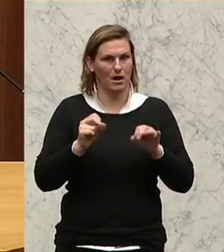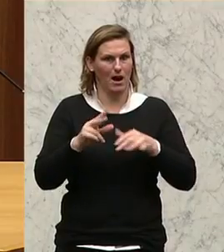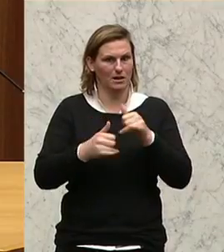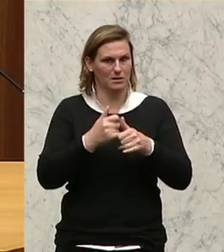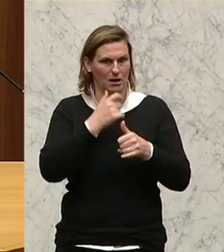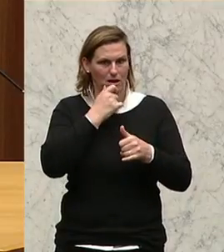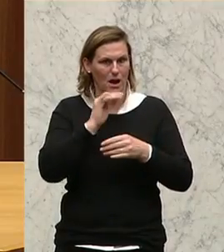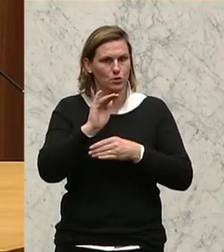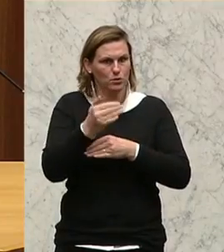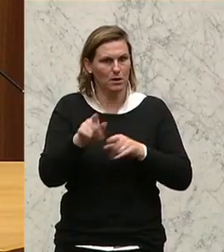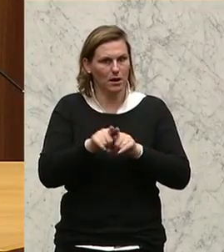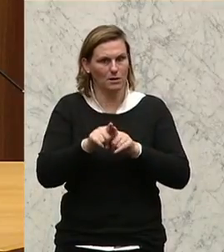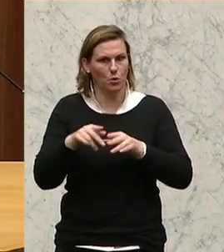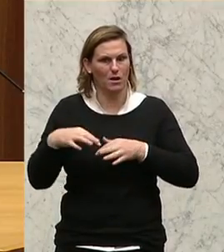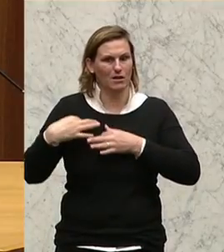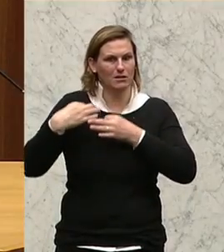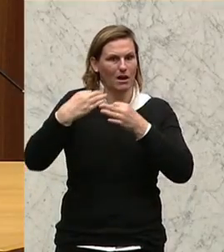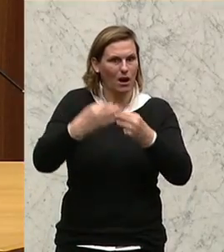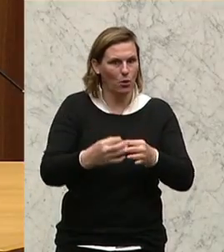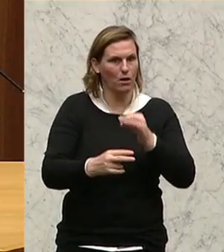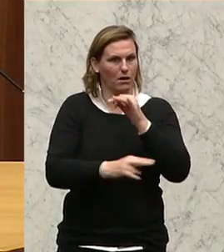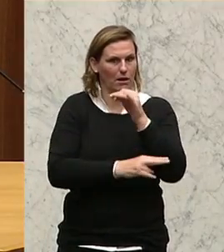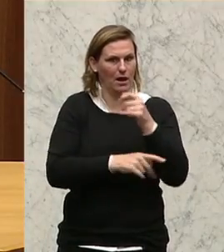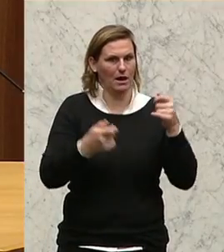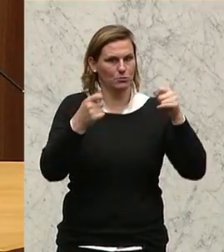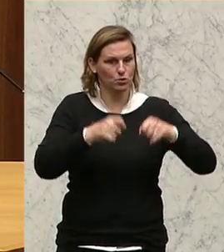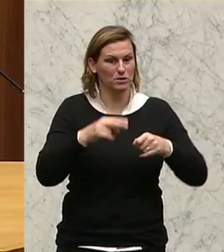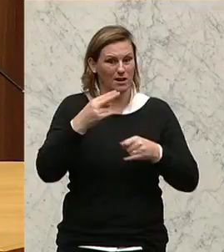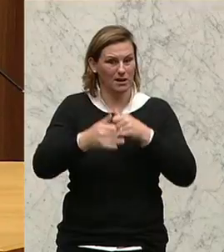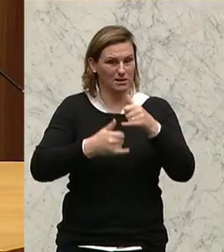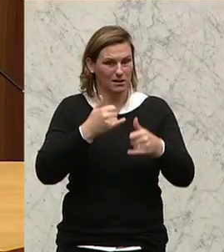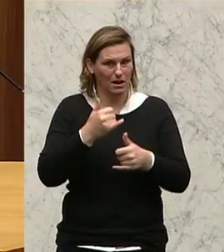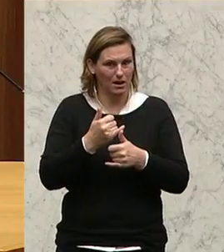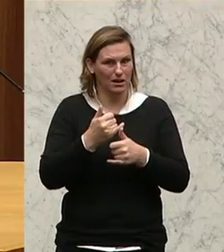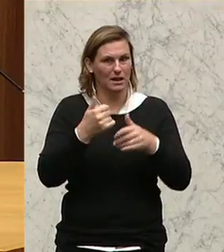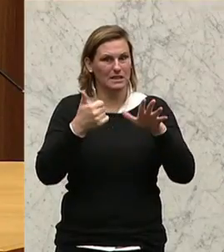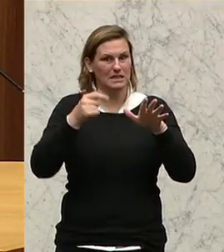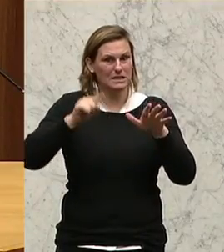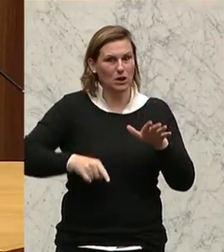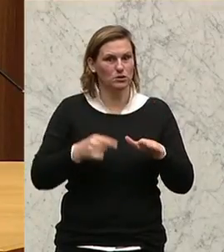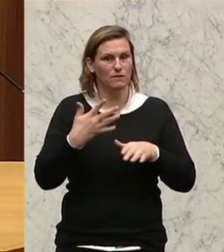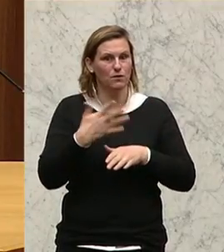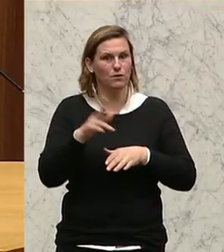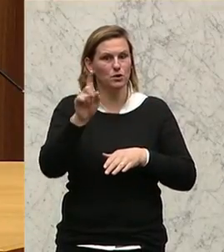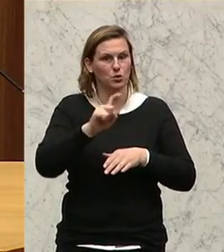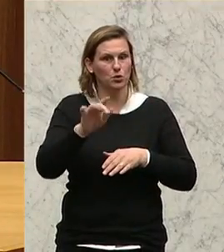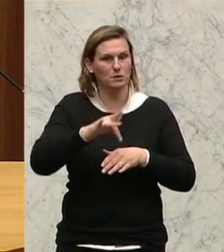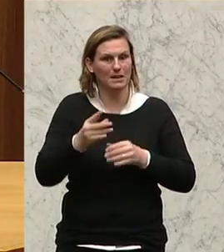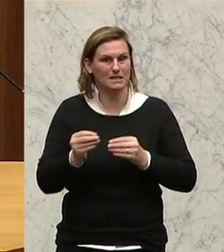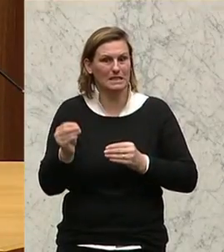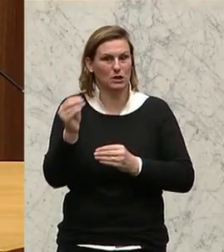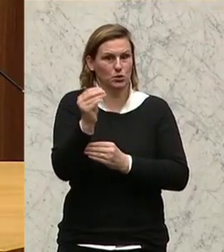Lehrabschluss nachzuholen. Wir werden die nächsten drei Jahre 6.500 Kursplätze zusätzlich im Bereich der